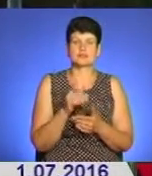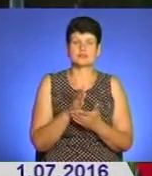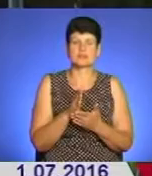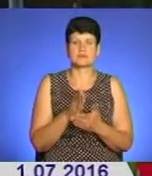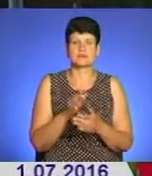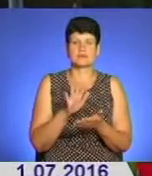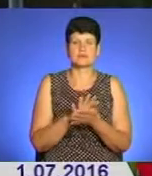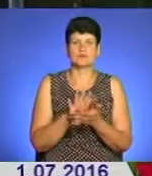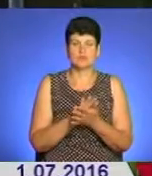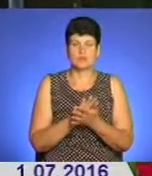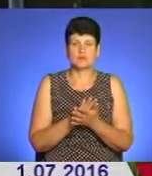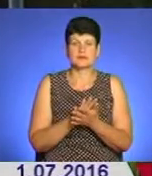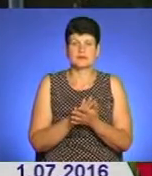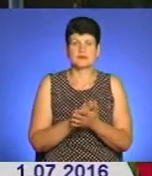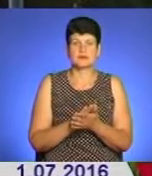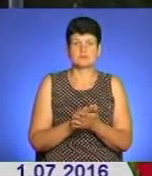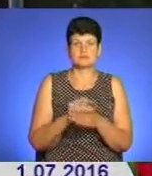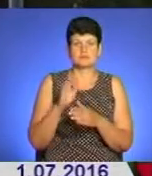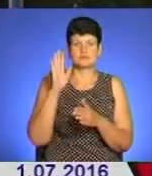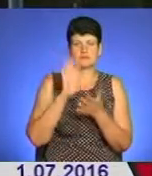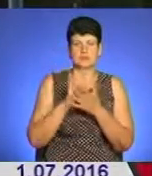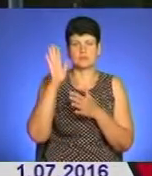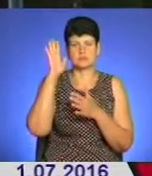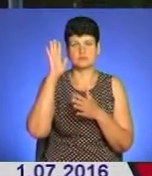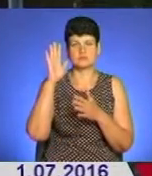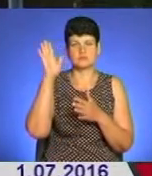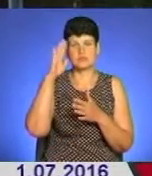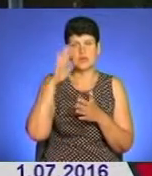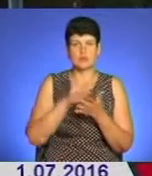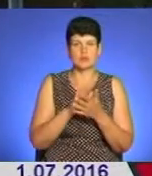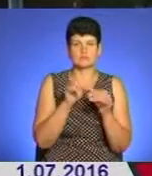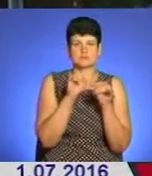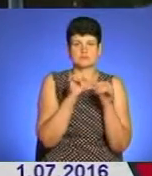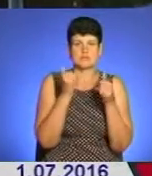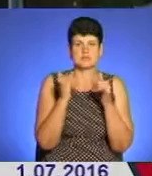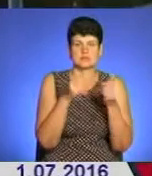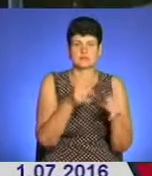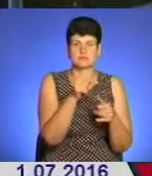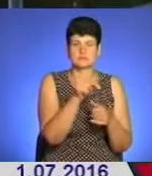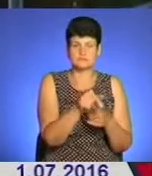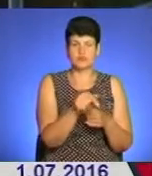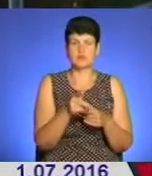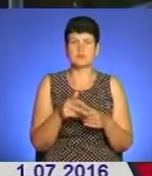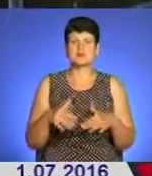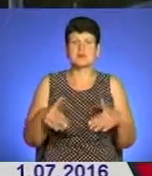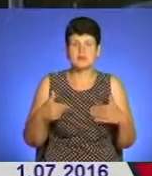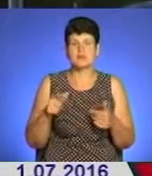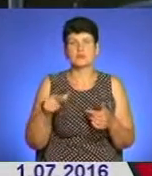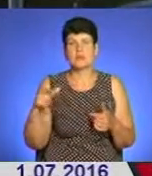все-таки попадають органічні стоки. Ця проблема вирішувалася і комісія міської ради, ми зверталися до жителів,